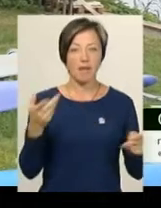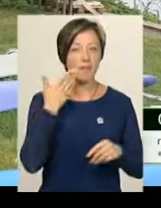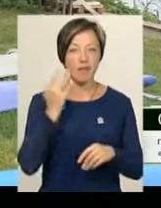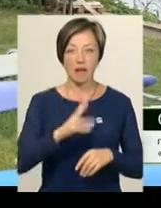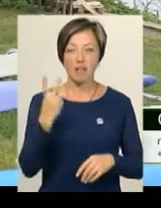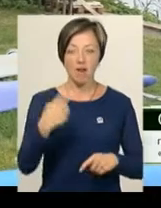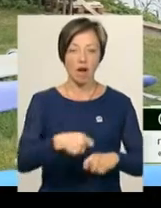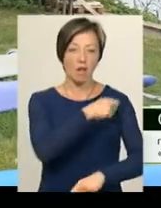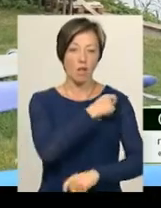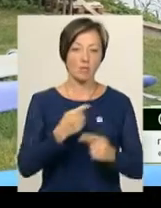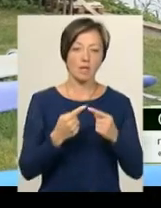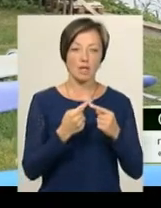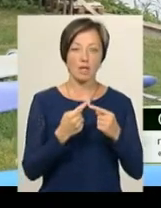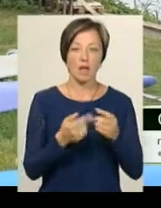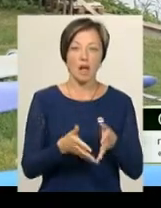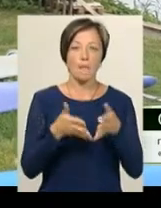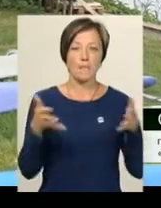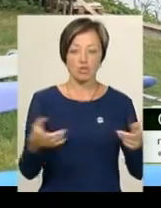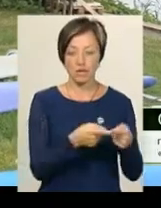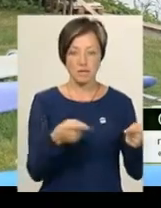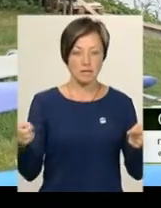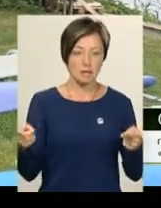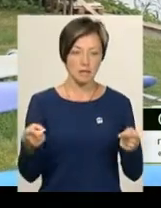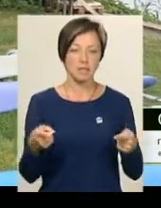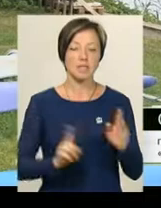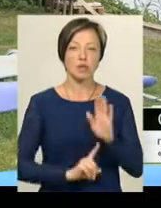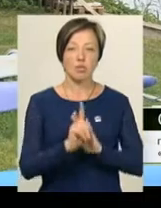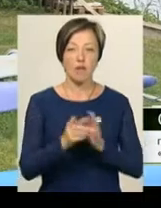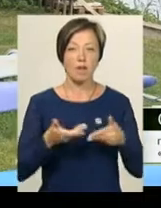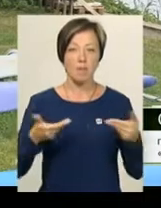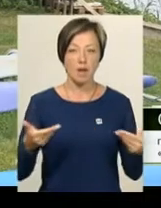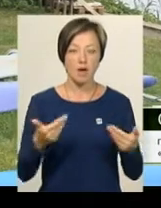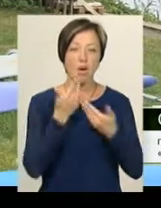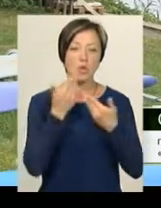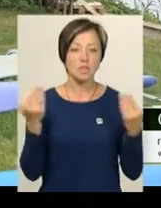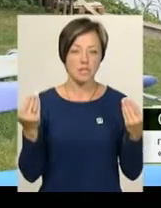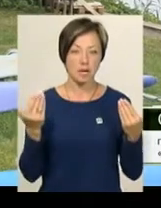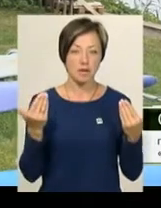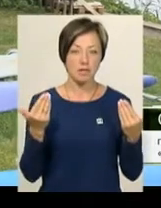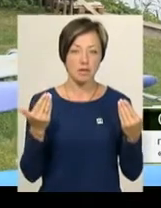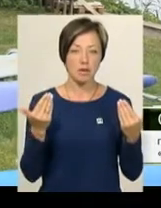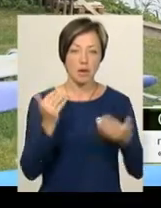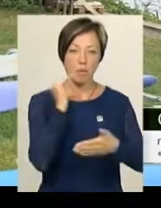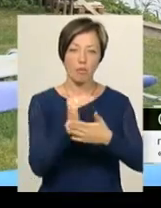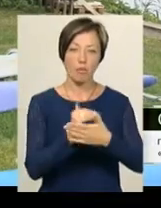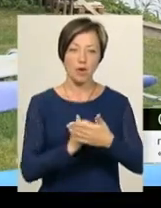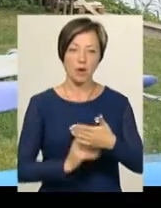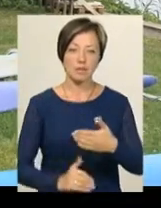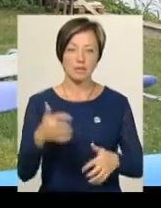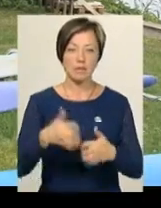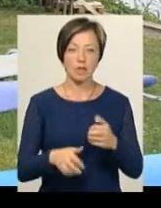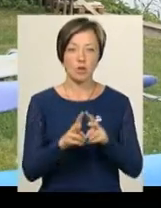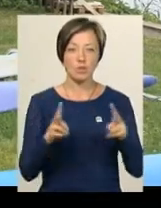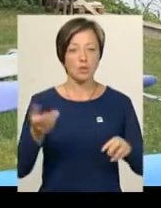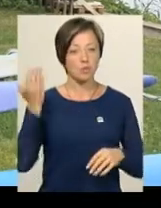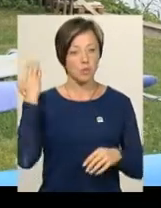найдовша дистанція в даному виді. І стартували останніми, так як ставлять по порядку серед тих, хто